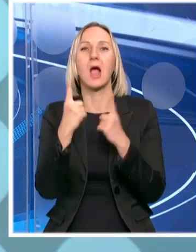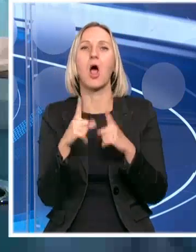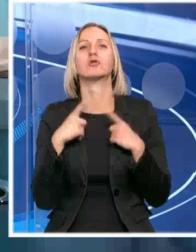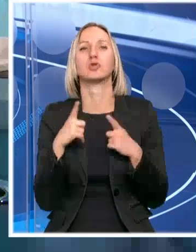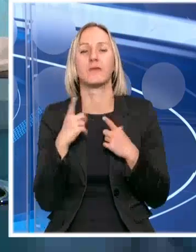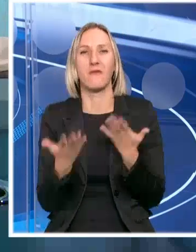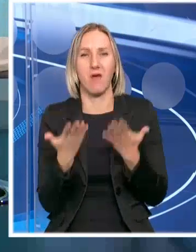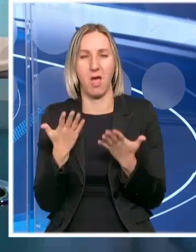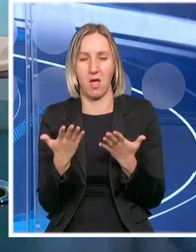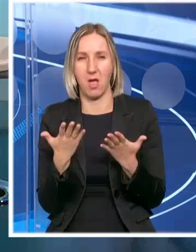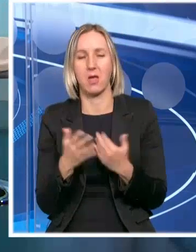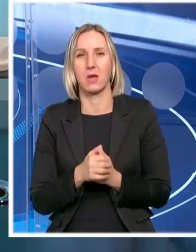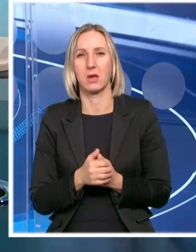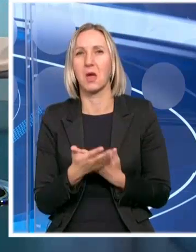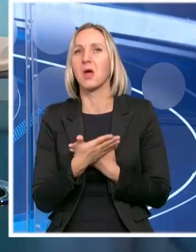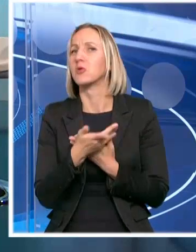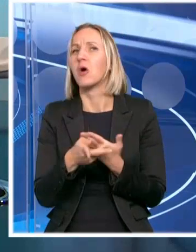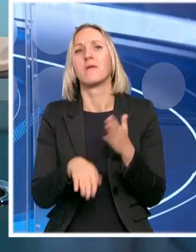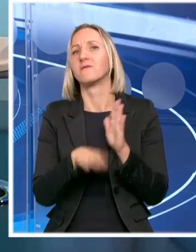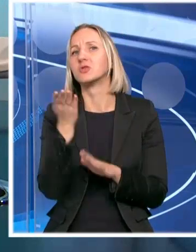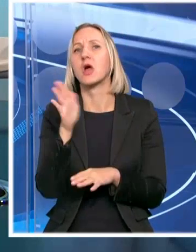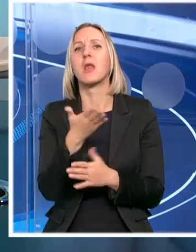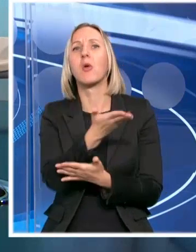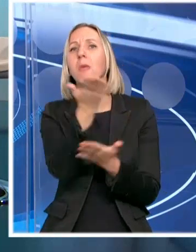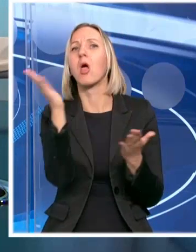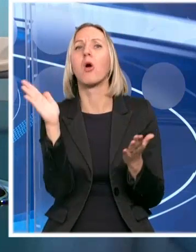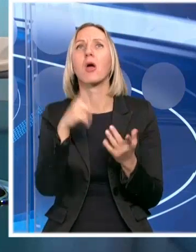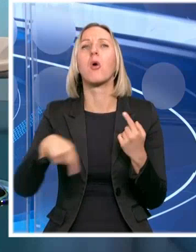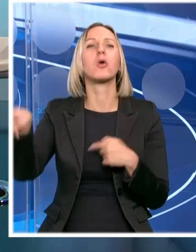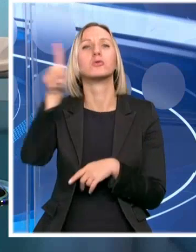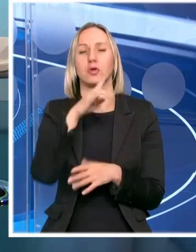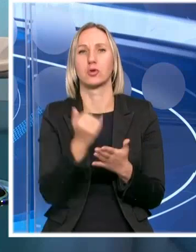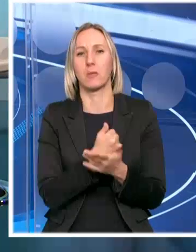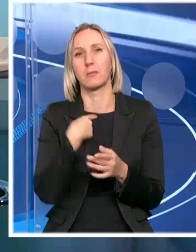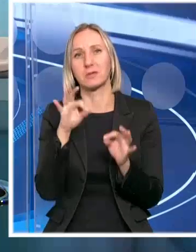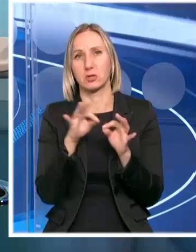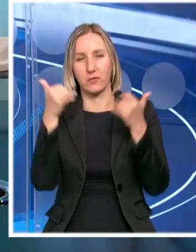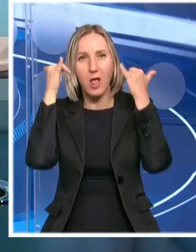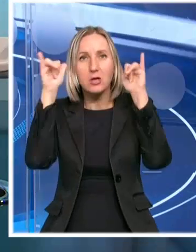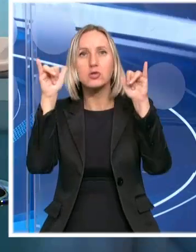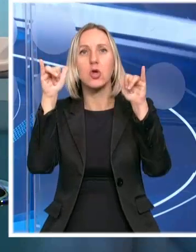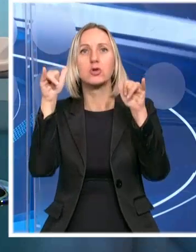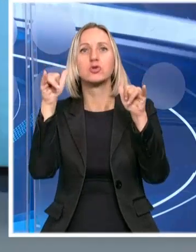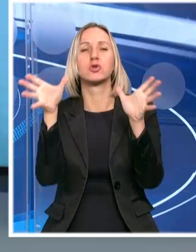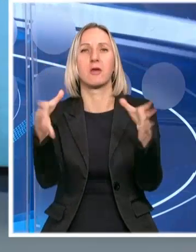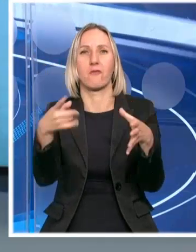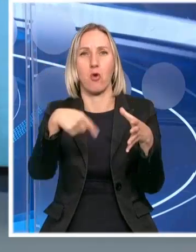mnogo više nego što bilo ko u našem okruženju dobija. A to je samo zato da bismo čuvali stočni fond i da bismo ovaj sektor govedarstva